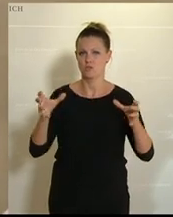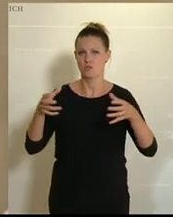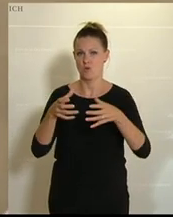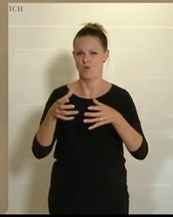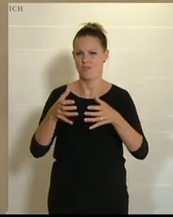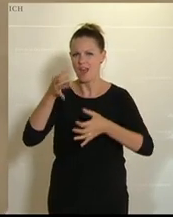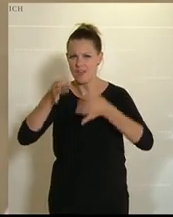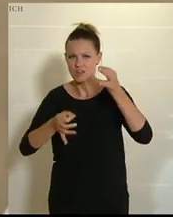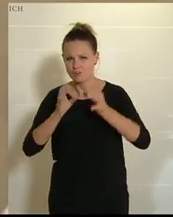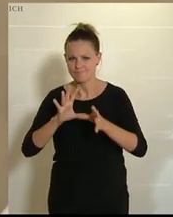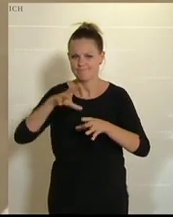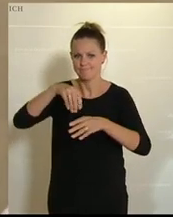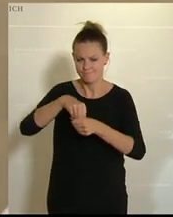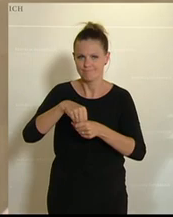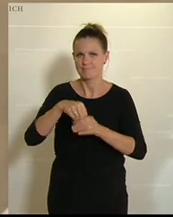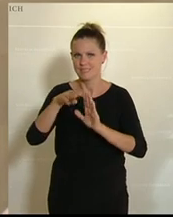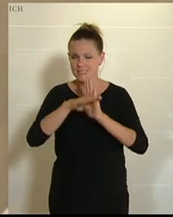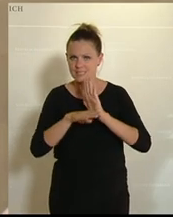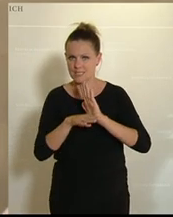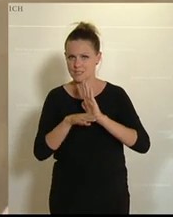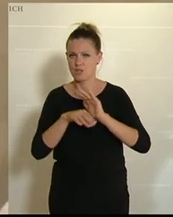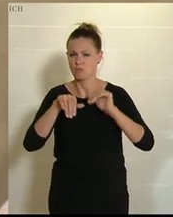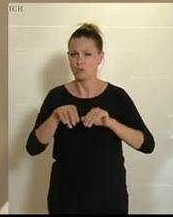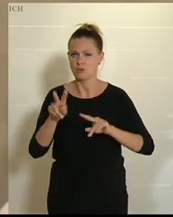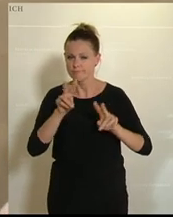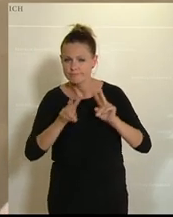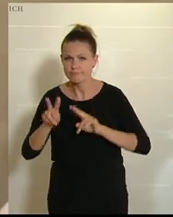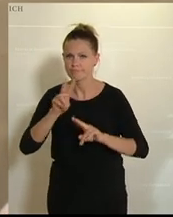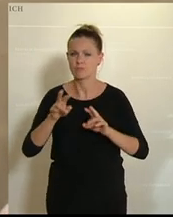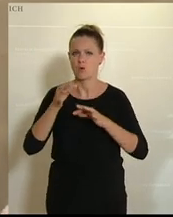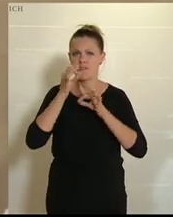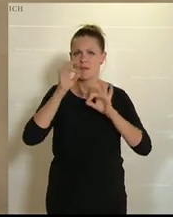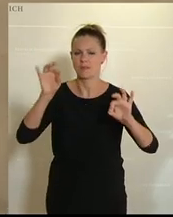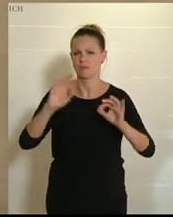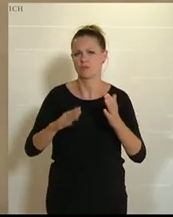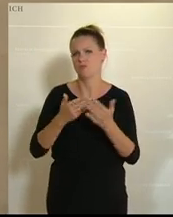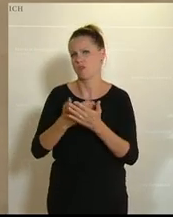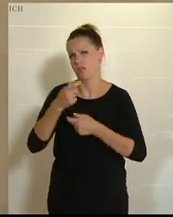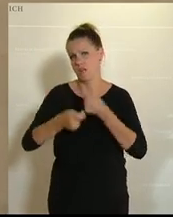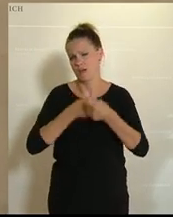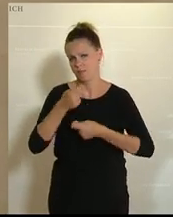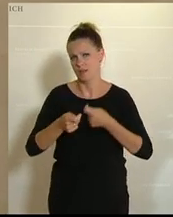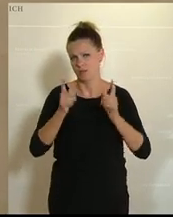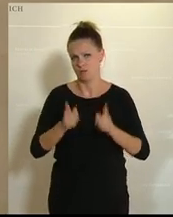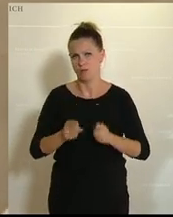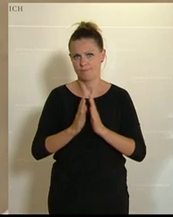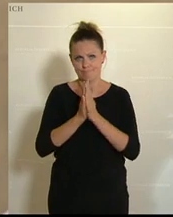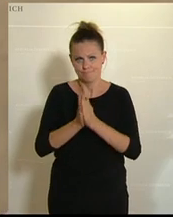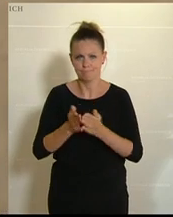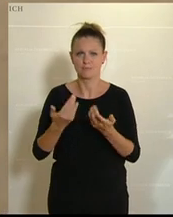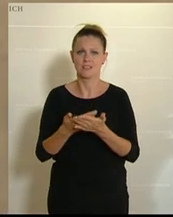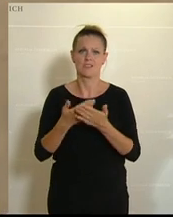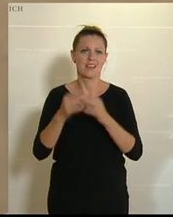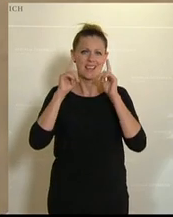Tierversuchsgesetzes einzubeziehen und sie ersuchen, Verbesserungsvorschläge zu erarbeiten. Tierversuche